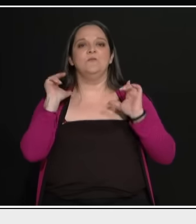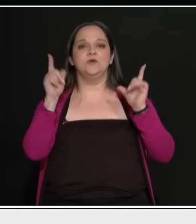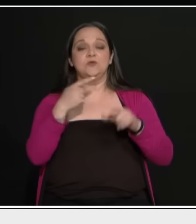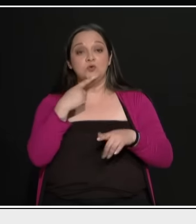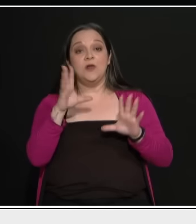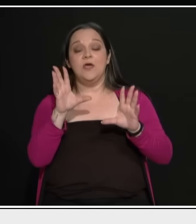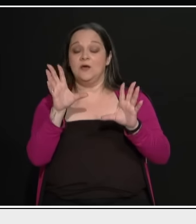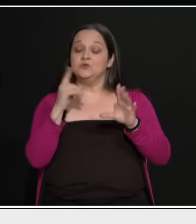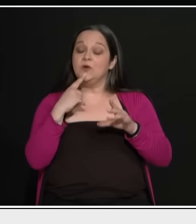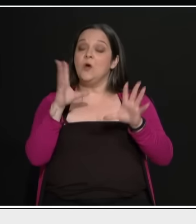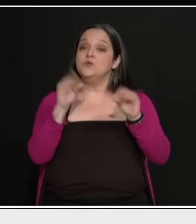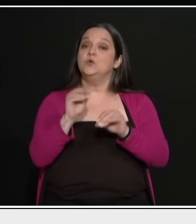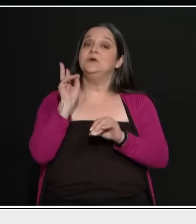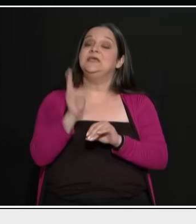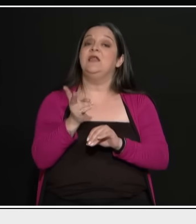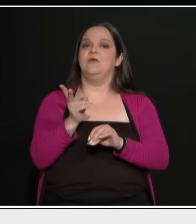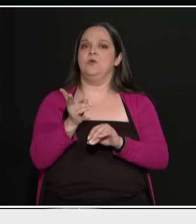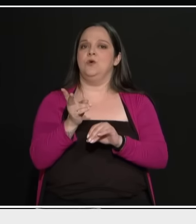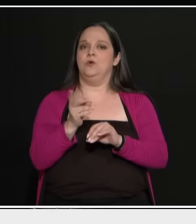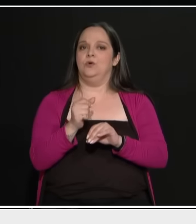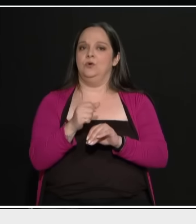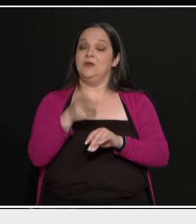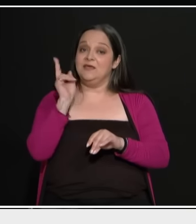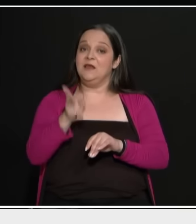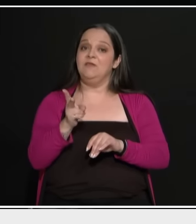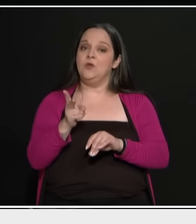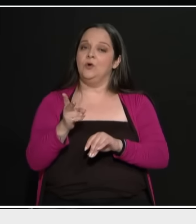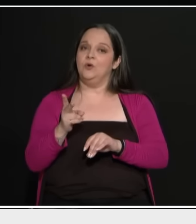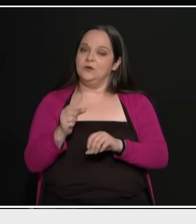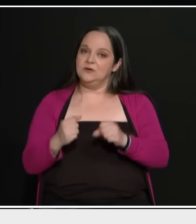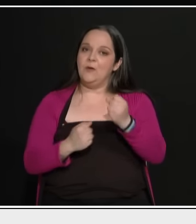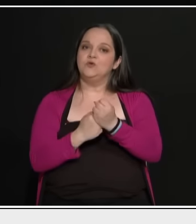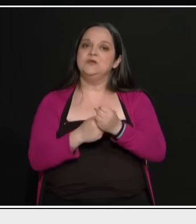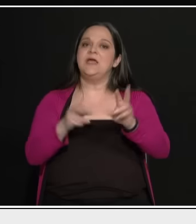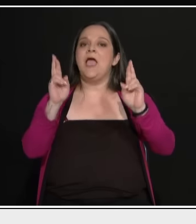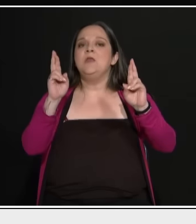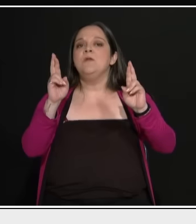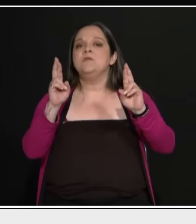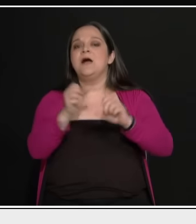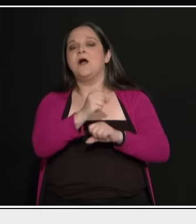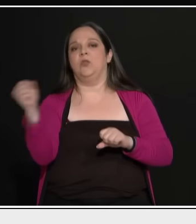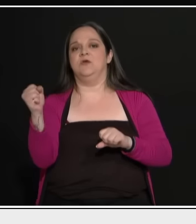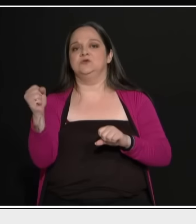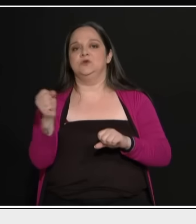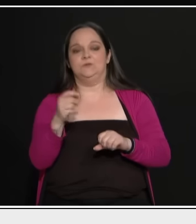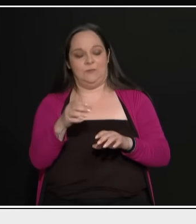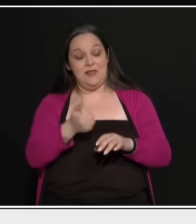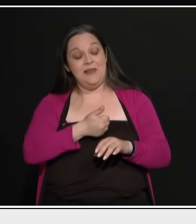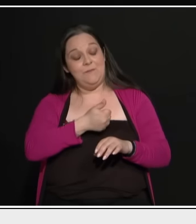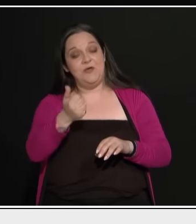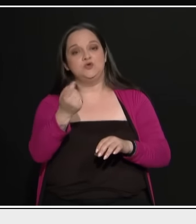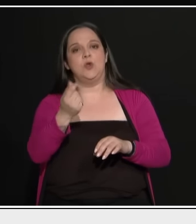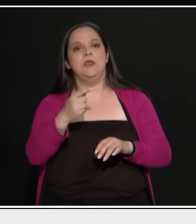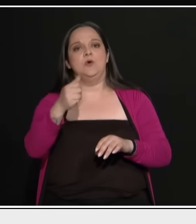να επενδύσει ελπίδες σε ένα ακροδεξιό πολιτικό. Πάμε λίγο στις πρέσπες. Θέλω να μου πείτε αν ο Βασίλης Λεβέντης αισθάνεται